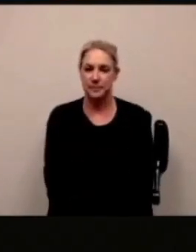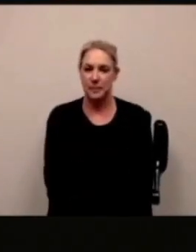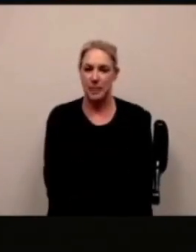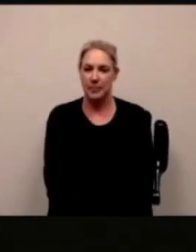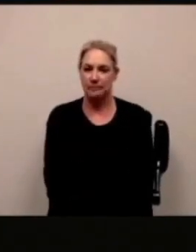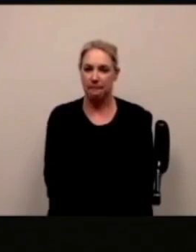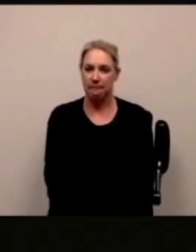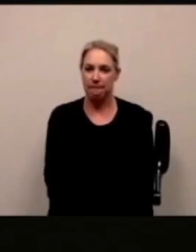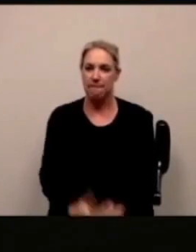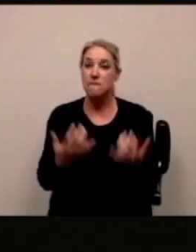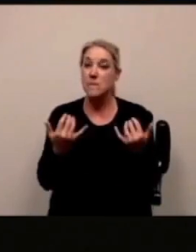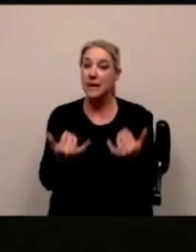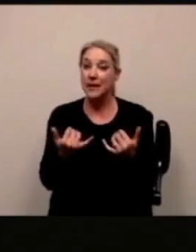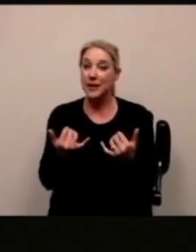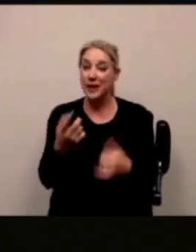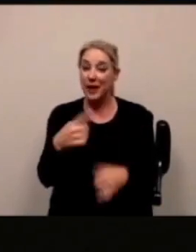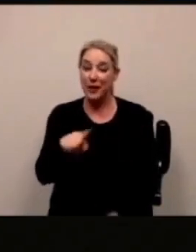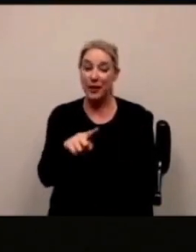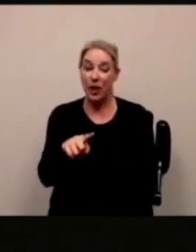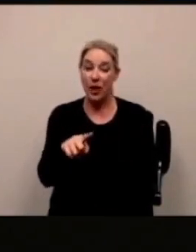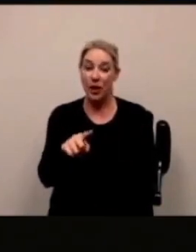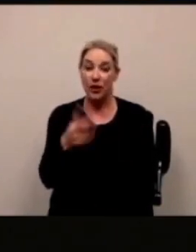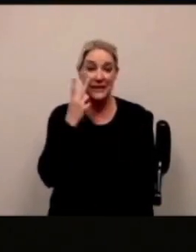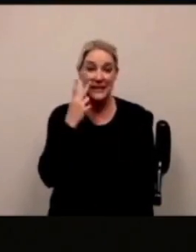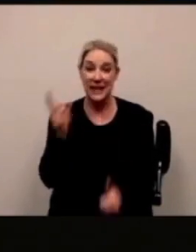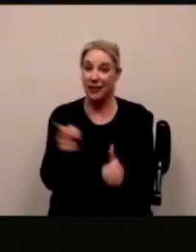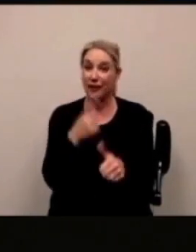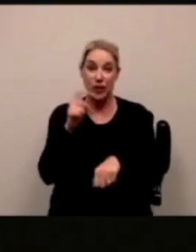tra la semplicità e la complessità